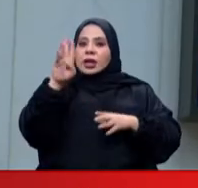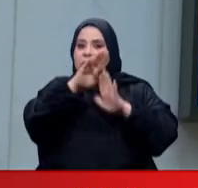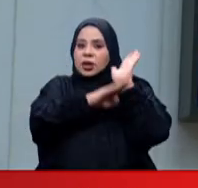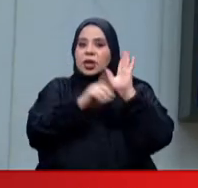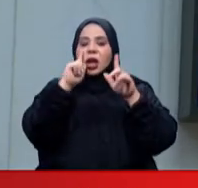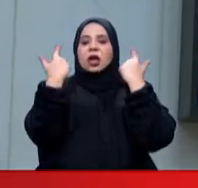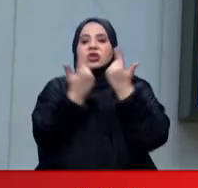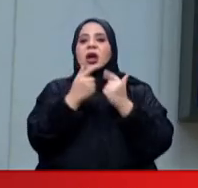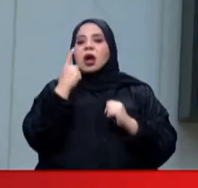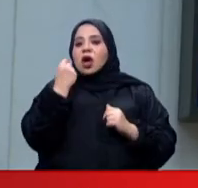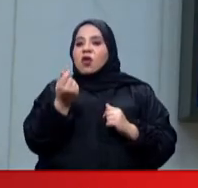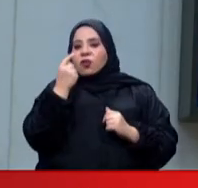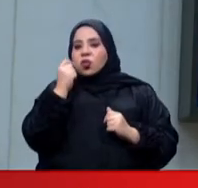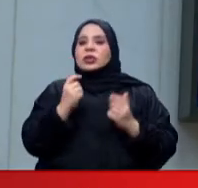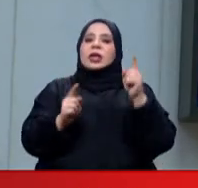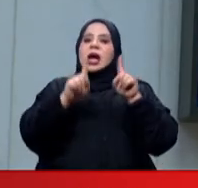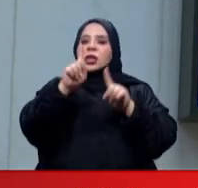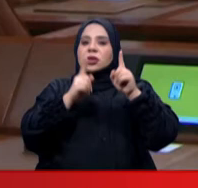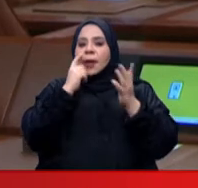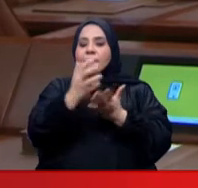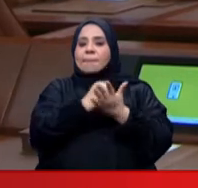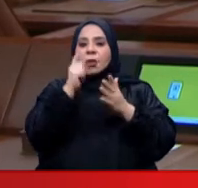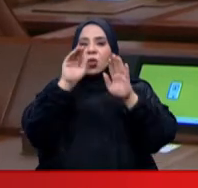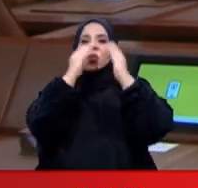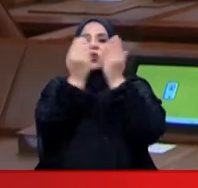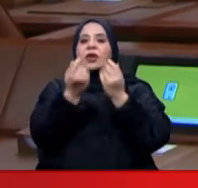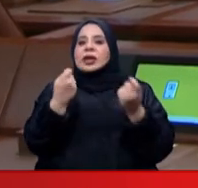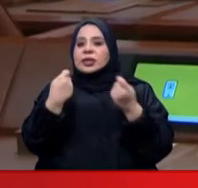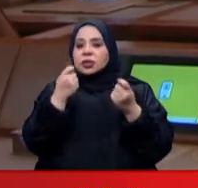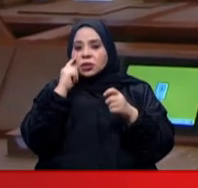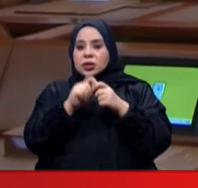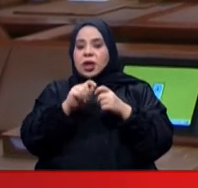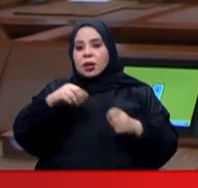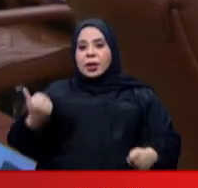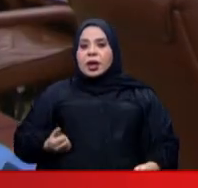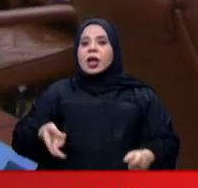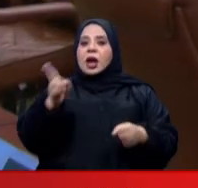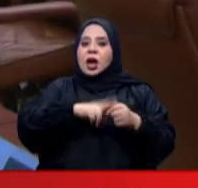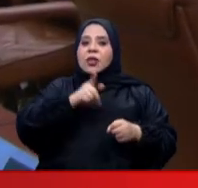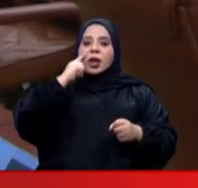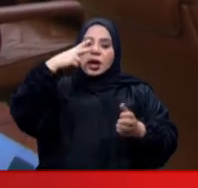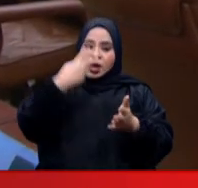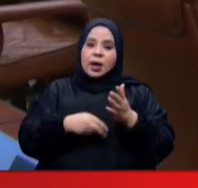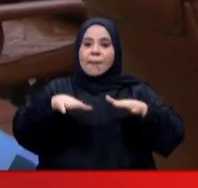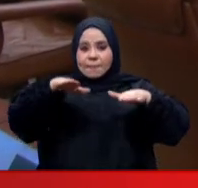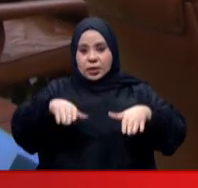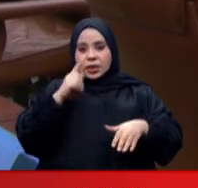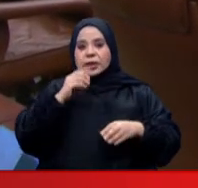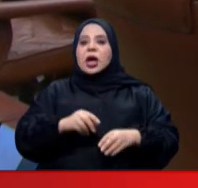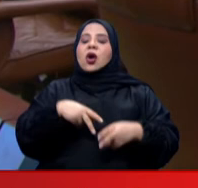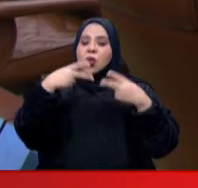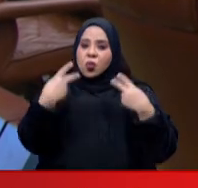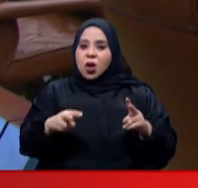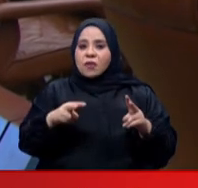والاقتصادية بشأن غرفة تجارة وصناعة البحرين وقرر المجلس الموافقة على المشروع وتمت إحالته إلى مجلس